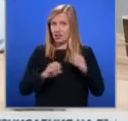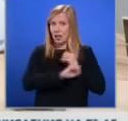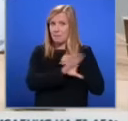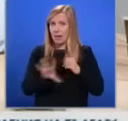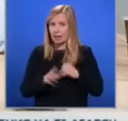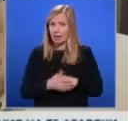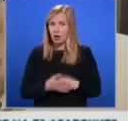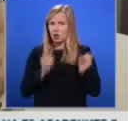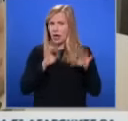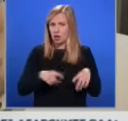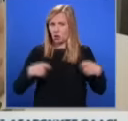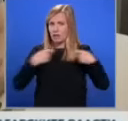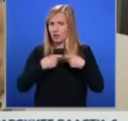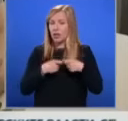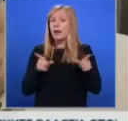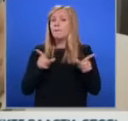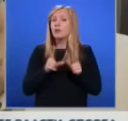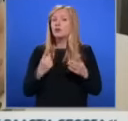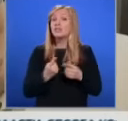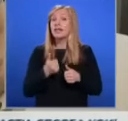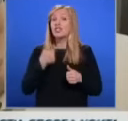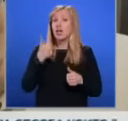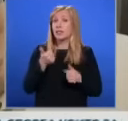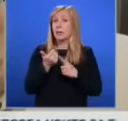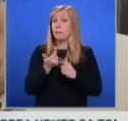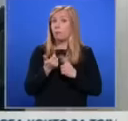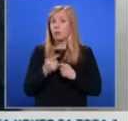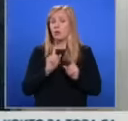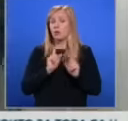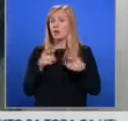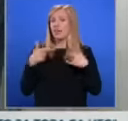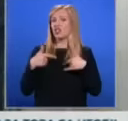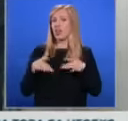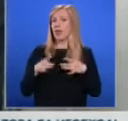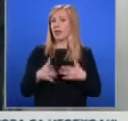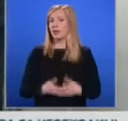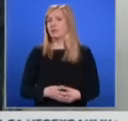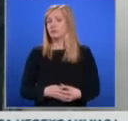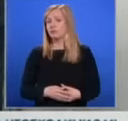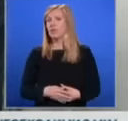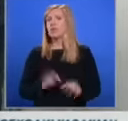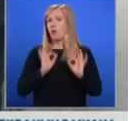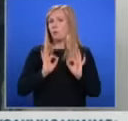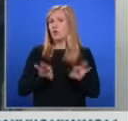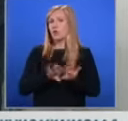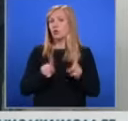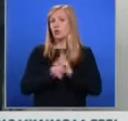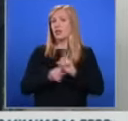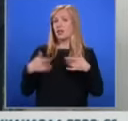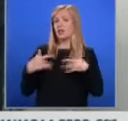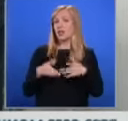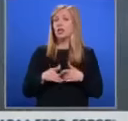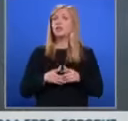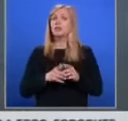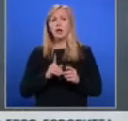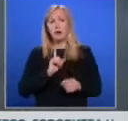началото на войната Медуза и шестата руска медиа е обявена за нежелана организация. Да бъде определено като такава призуваваха много